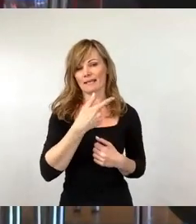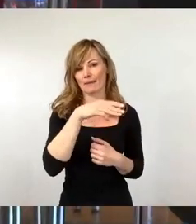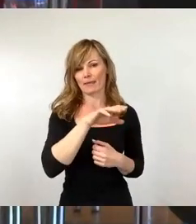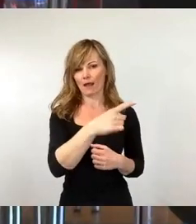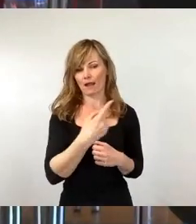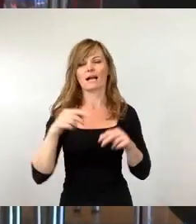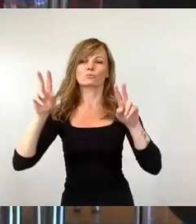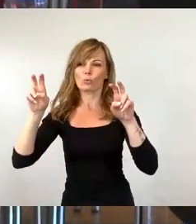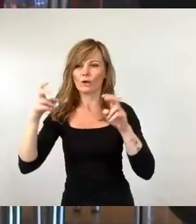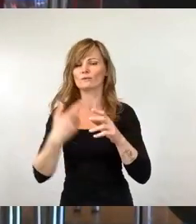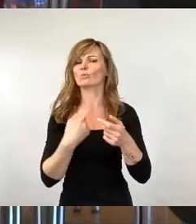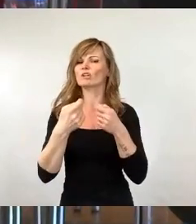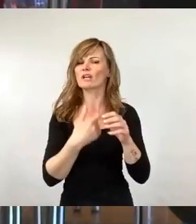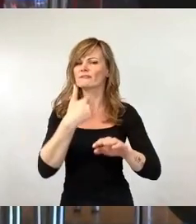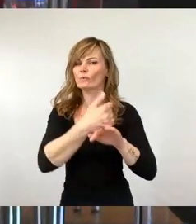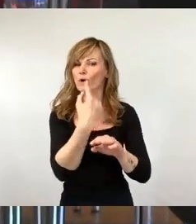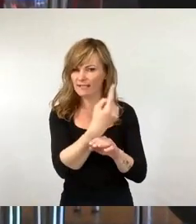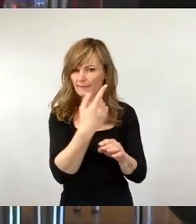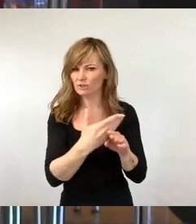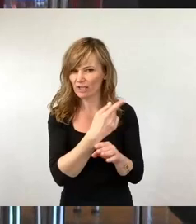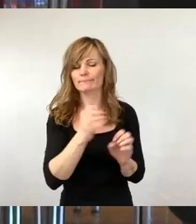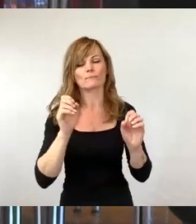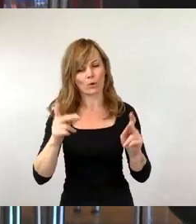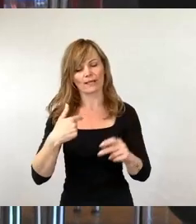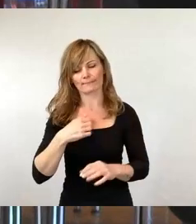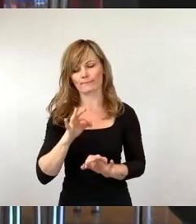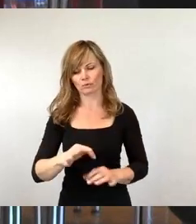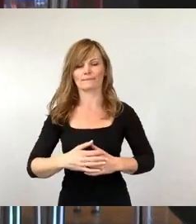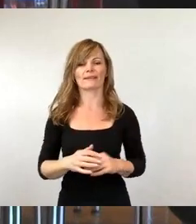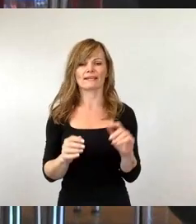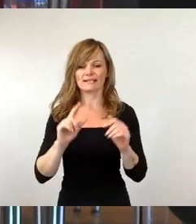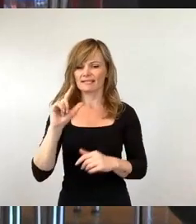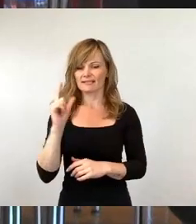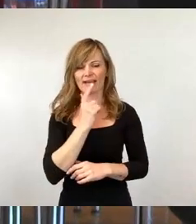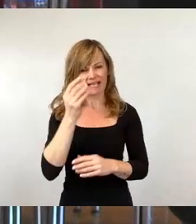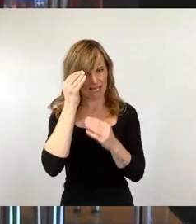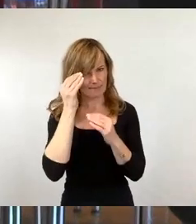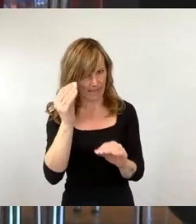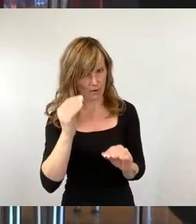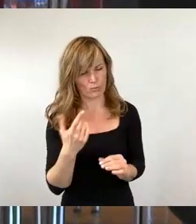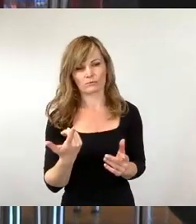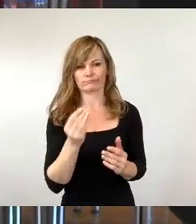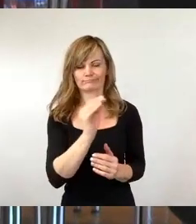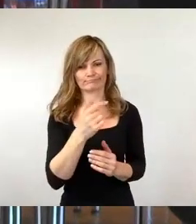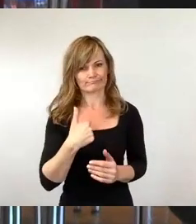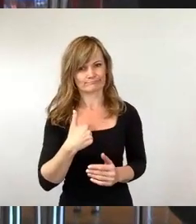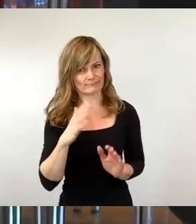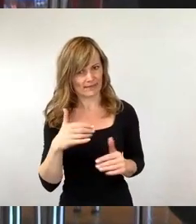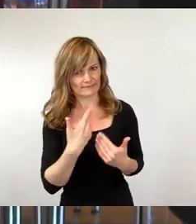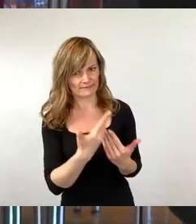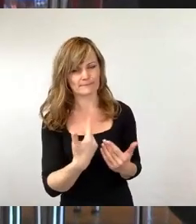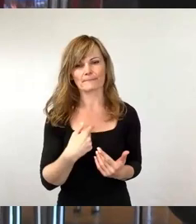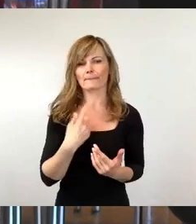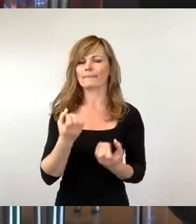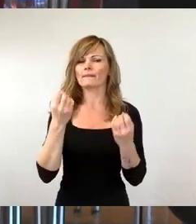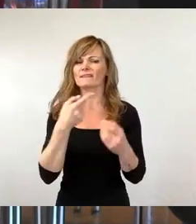diese Entscheidung zu treffen. Genau. Okay. Die zweite Anmerkung, die ich mir gestatte, die Antwort ist natürlich nicht ganz